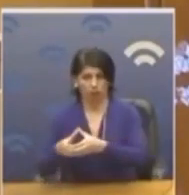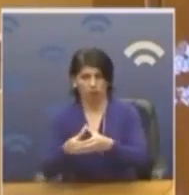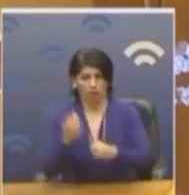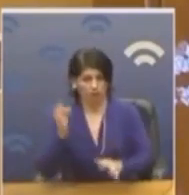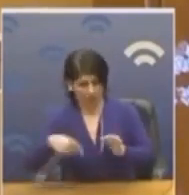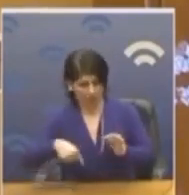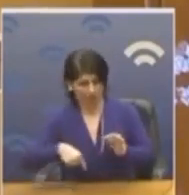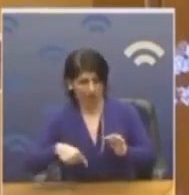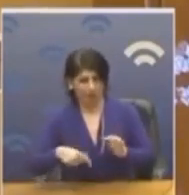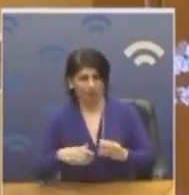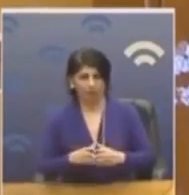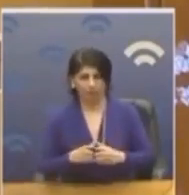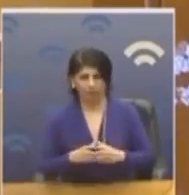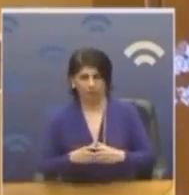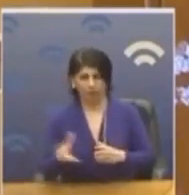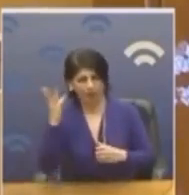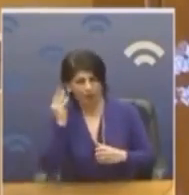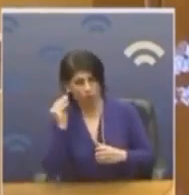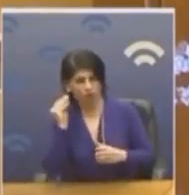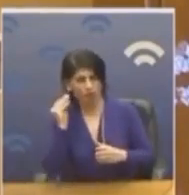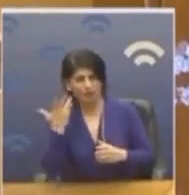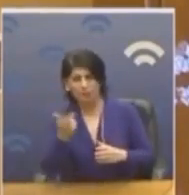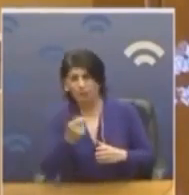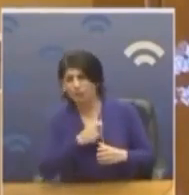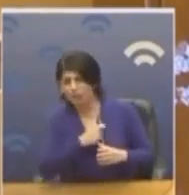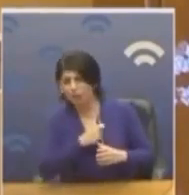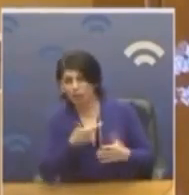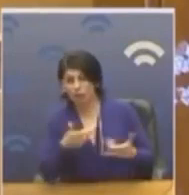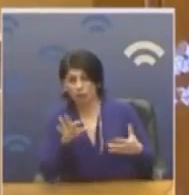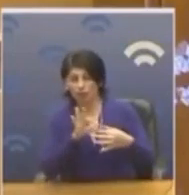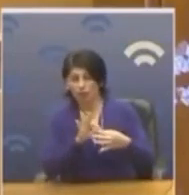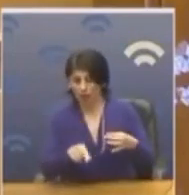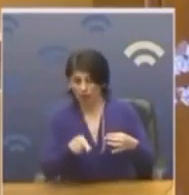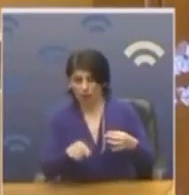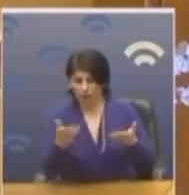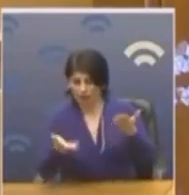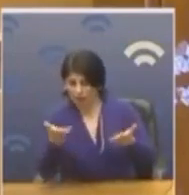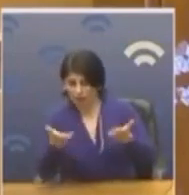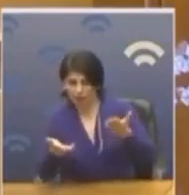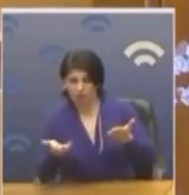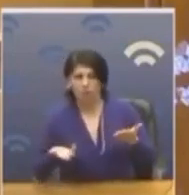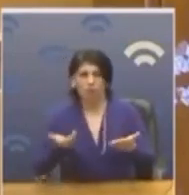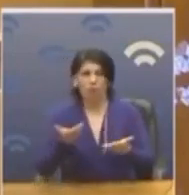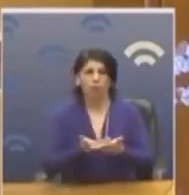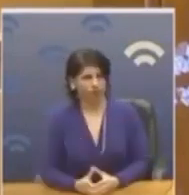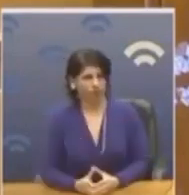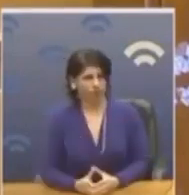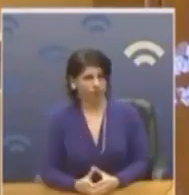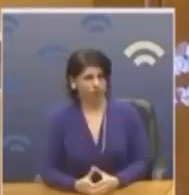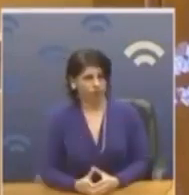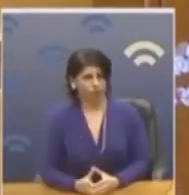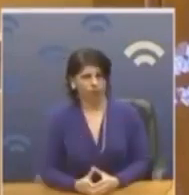συζήτηση σαν τη σημερινή Να ακούσει εκτιμήσεις Και πώς διασυδέονται αυτές οι εκτιμήσεις Με προτινόμενες πολιτικές και δράσεις